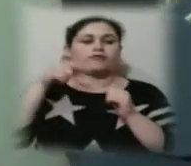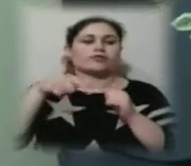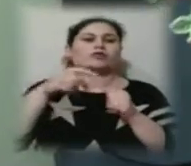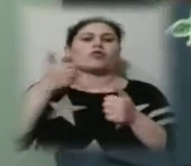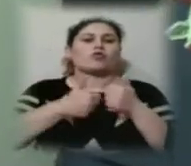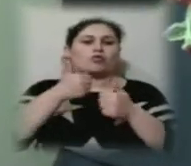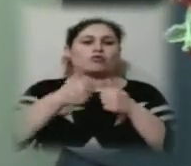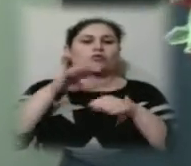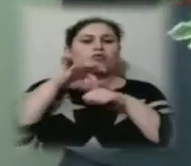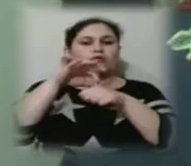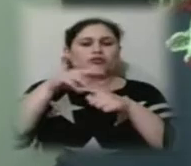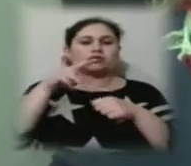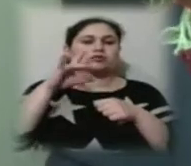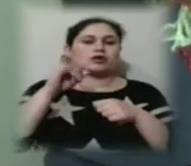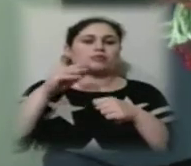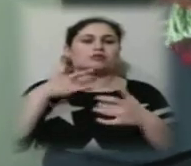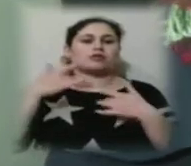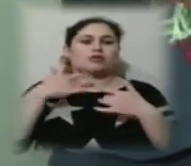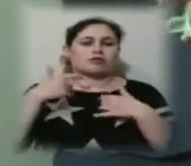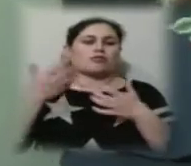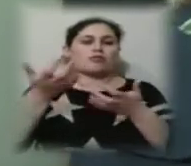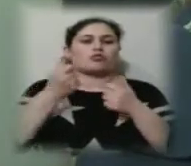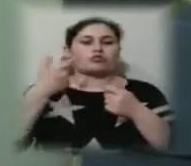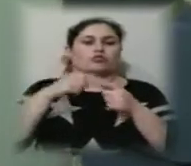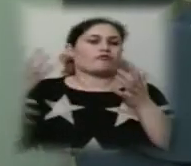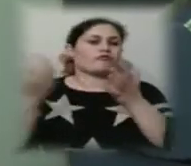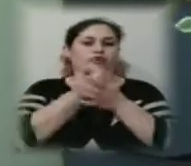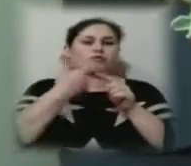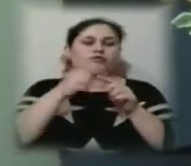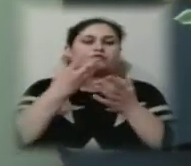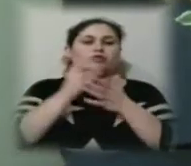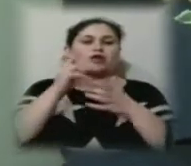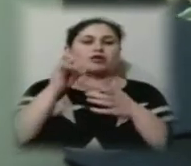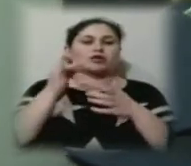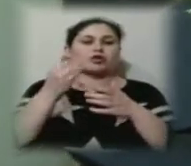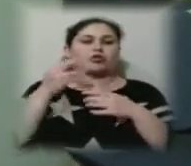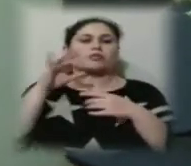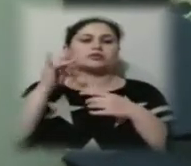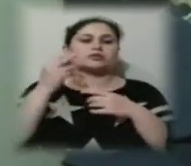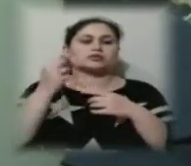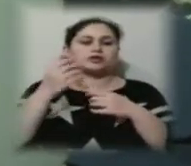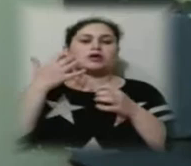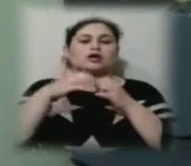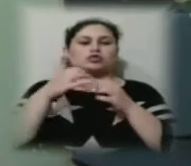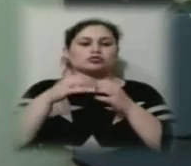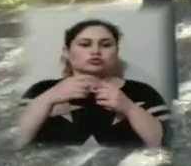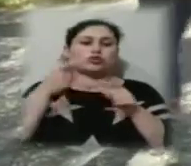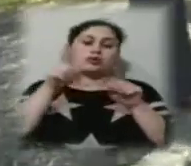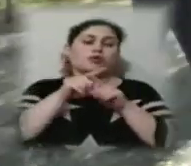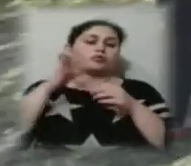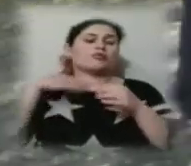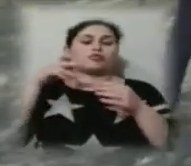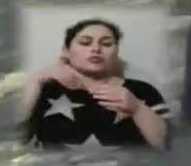драматичному театрі. Вона здобула перемогу своєї категорії. Вона получила принцесу Херсонщини. І так ми пішли далі, далі.